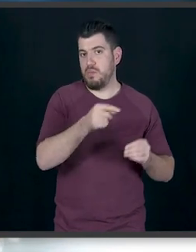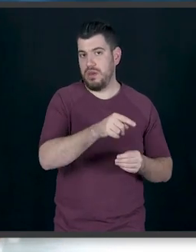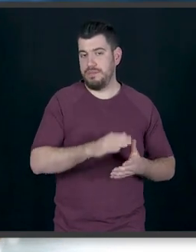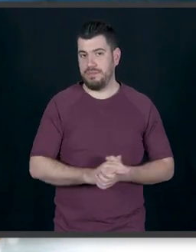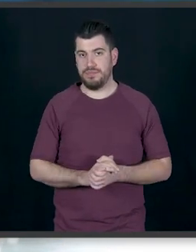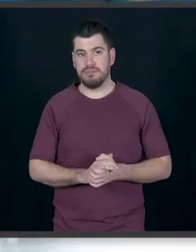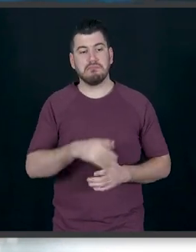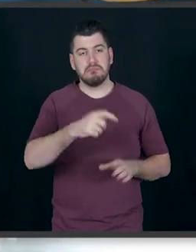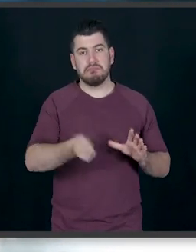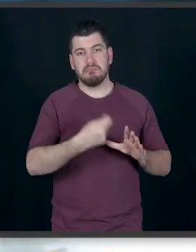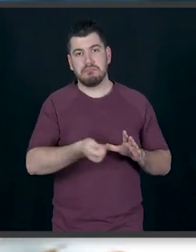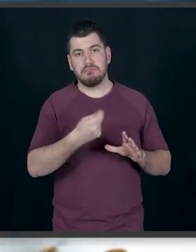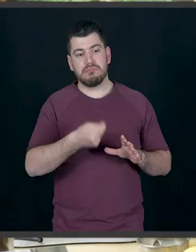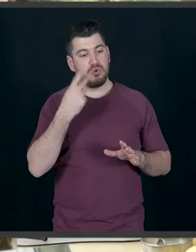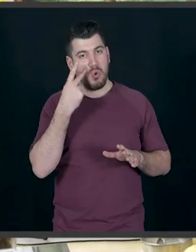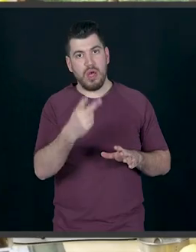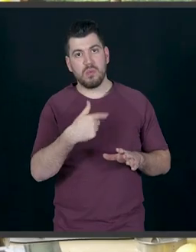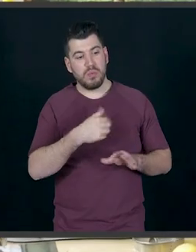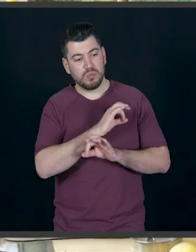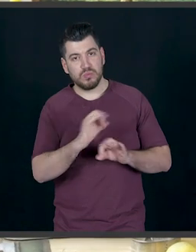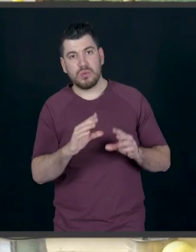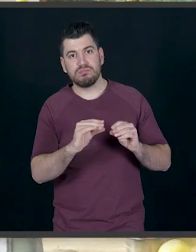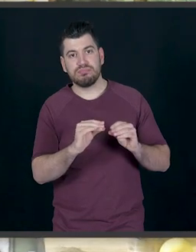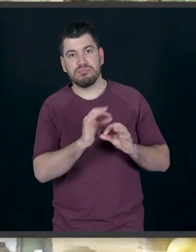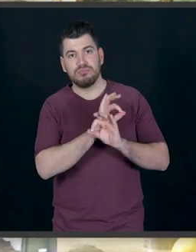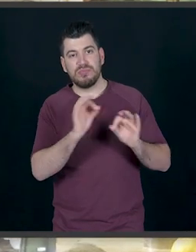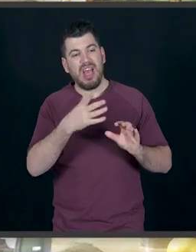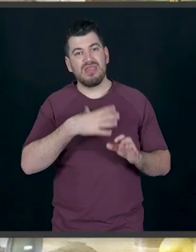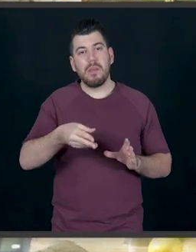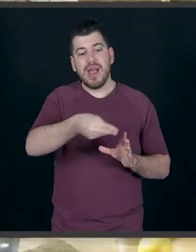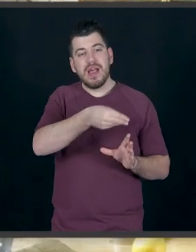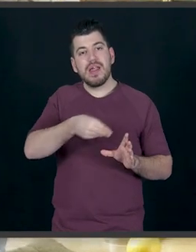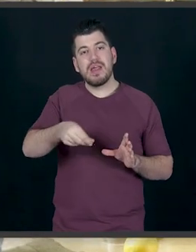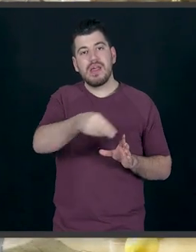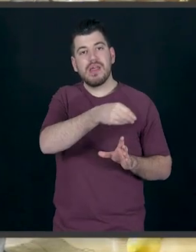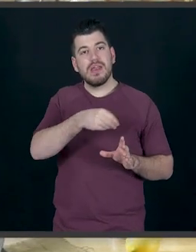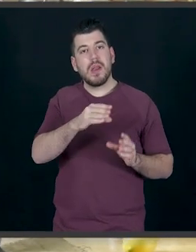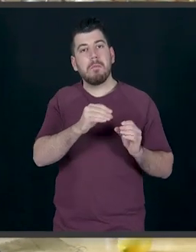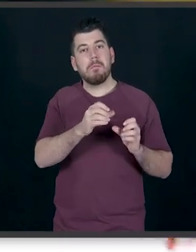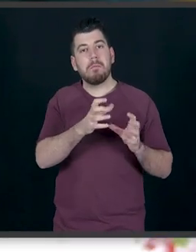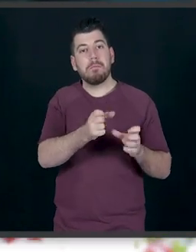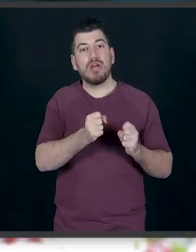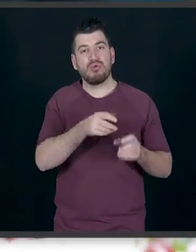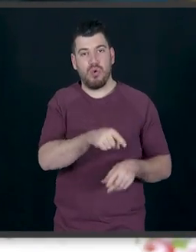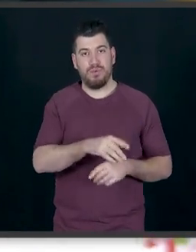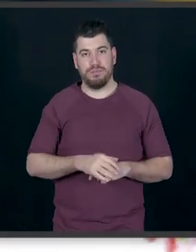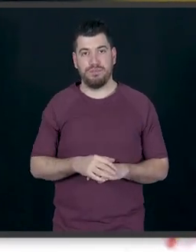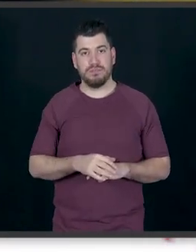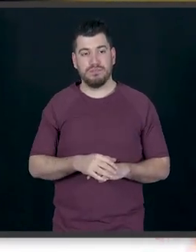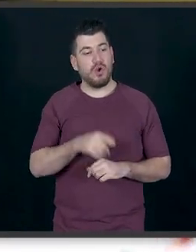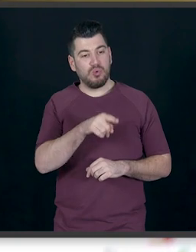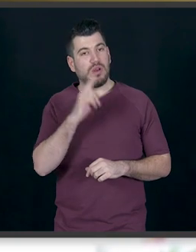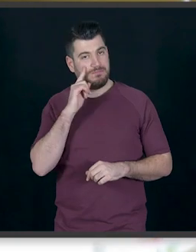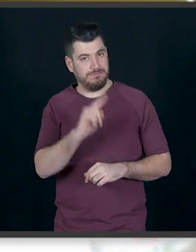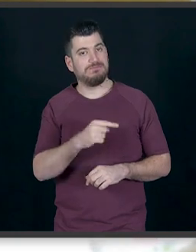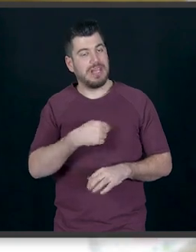Και ανακατεύω, μέχρι που να πάρω την επιθυμητή σύσταση που θέλω. Θέλω να είναι πηχτό το γλάσο μου. Τώρα είναι